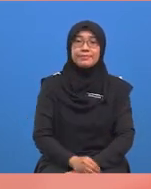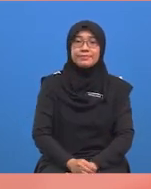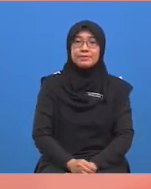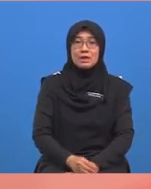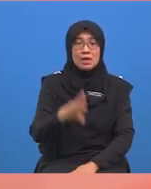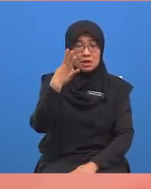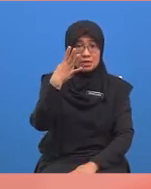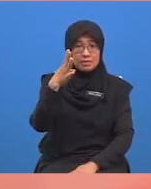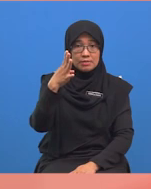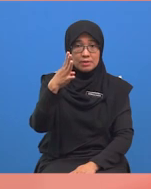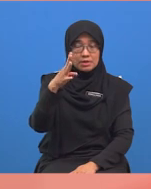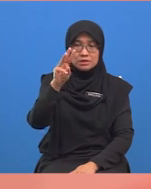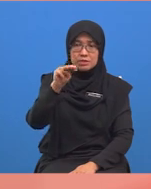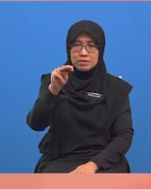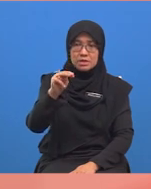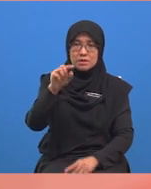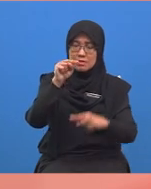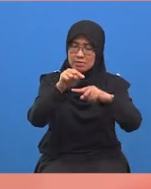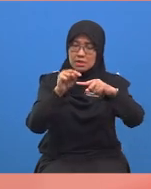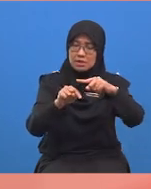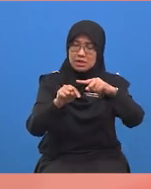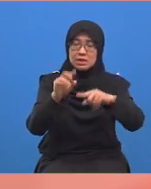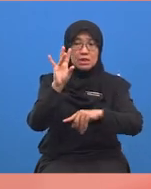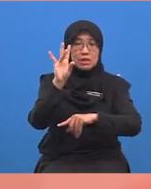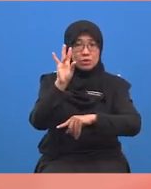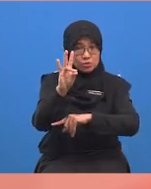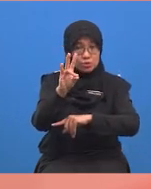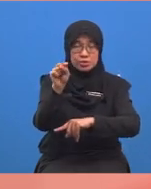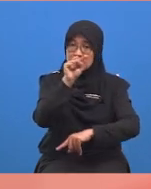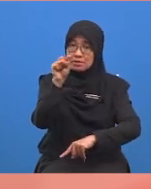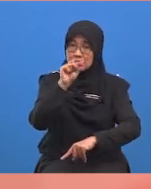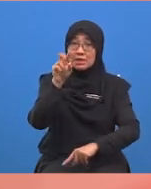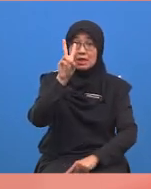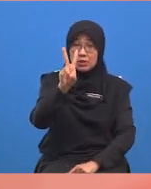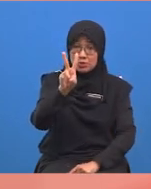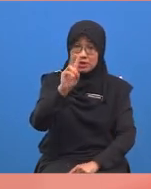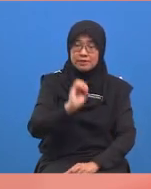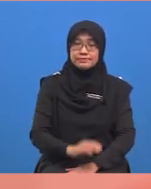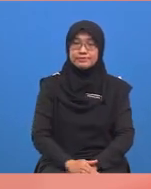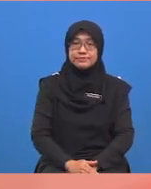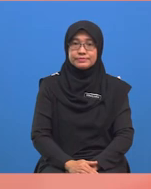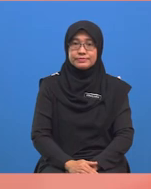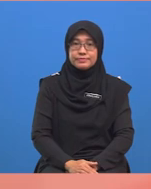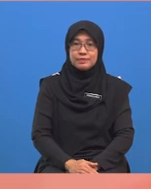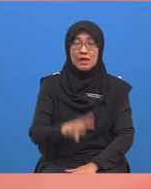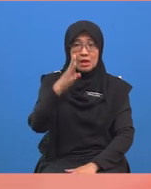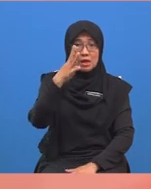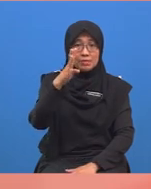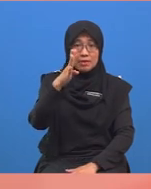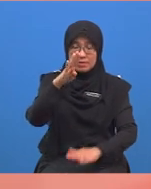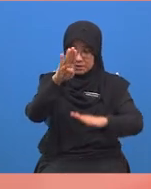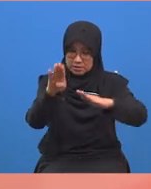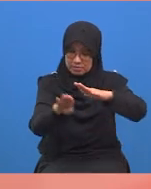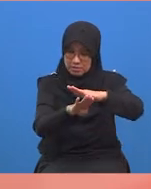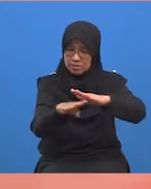Empat belas bahagi tujuh sama dengan dua. Empat belas bawah empat belas dan dua